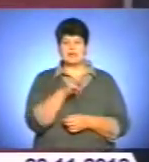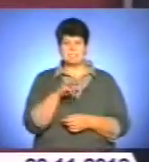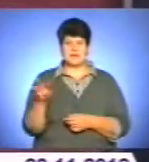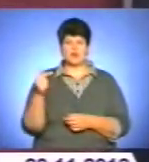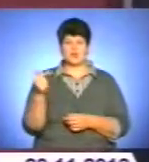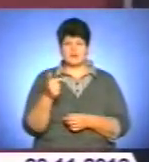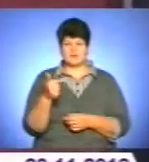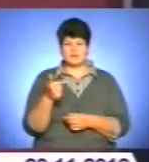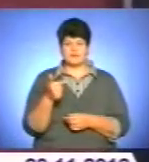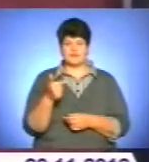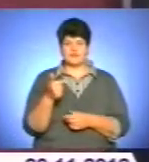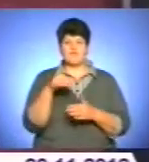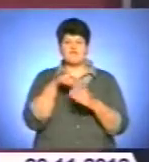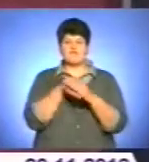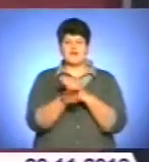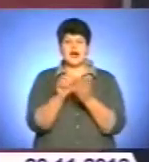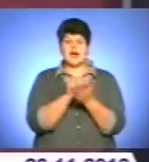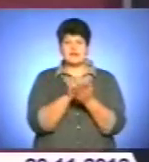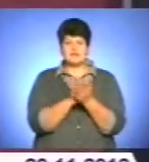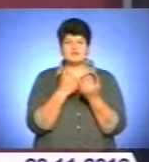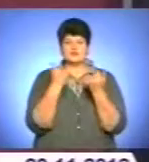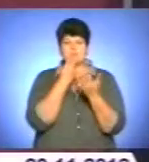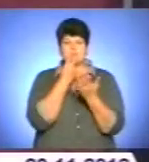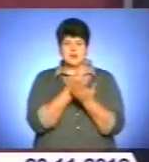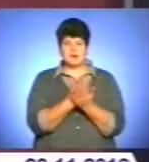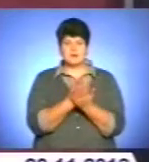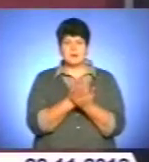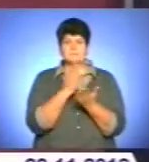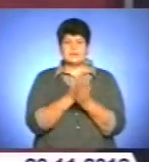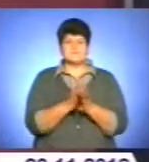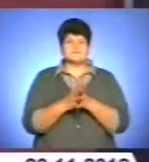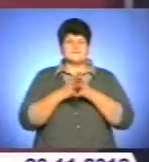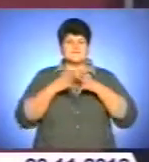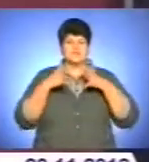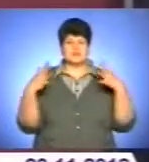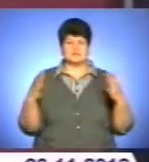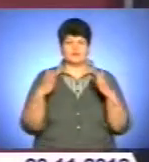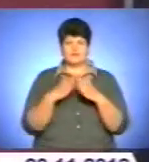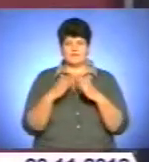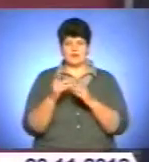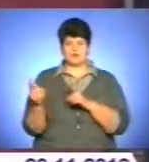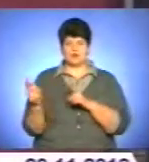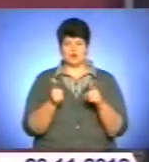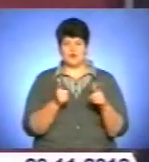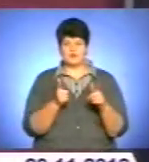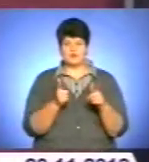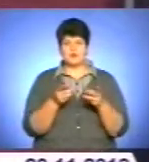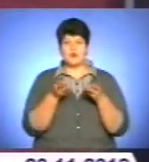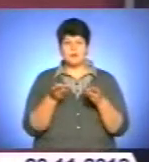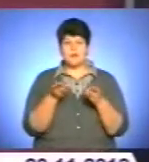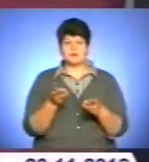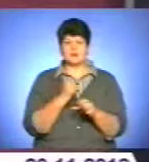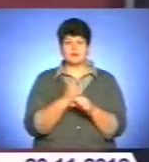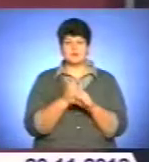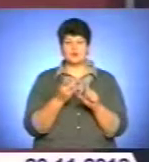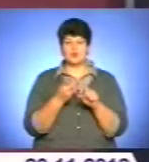Архів на сьогоднішній день, ви, напевно, бачите, має величезну будівельну готовність. Опалення працює вже